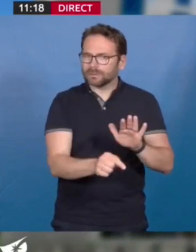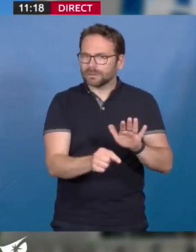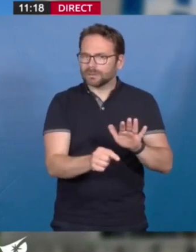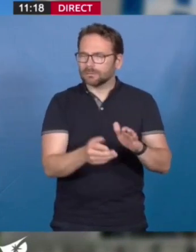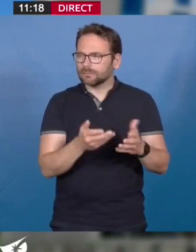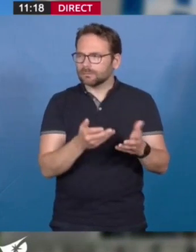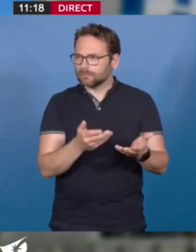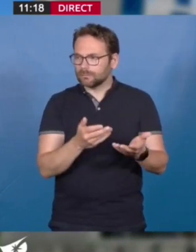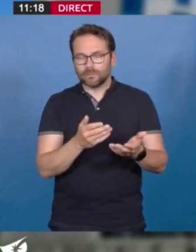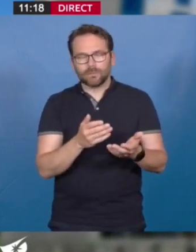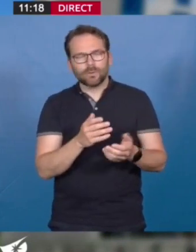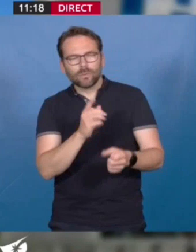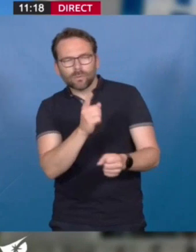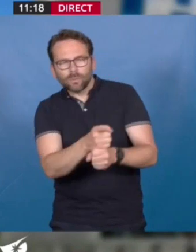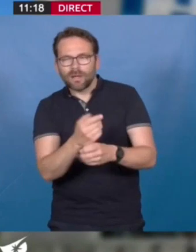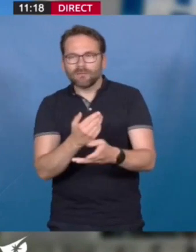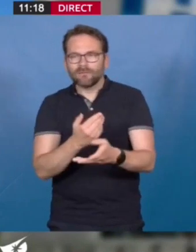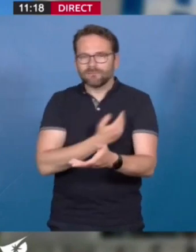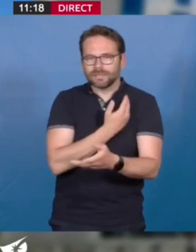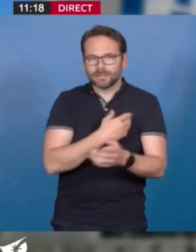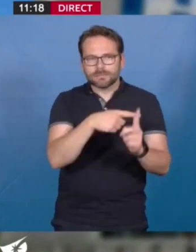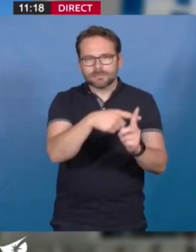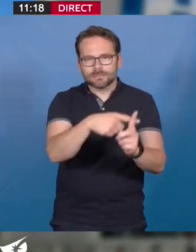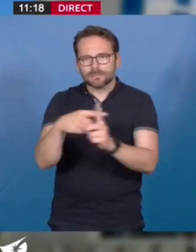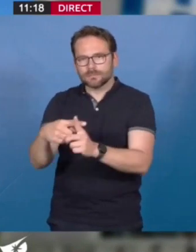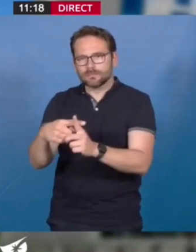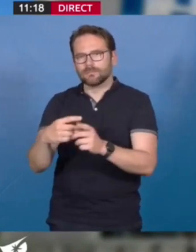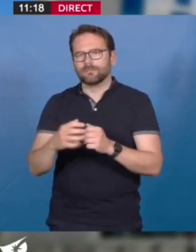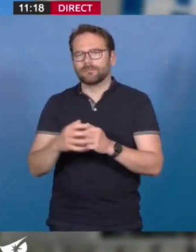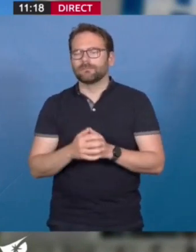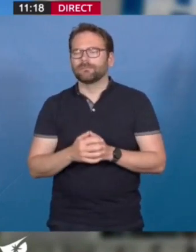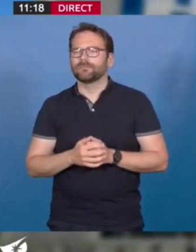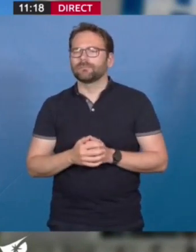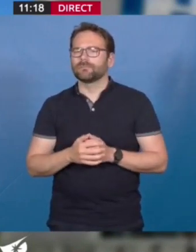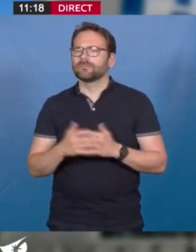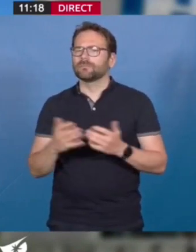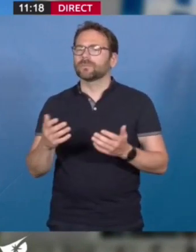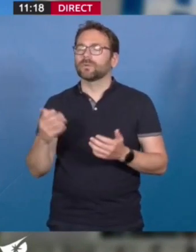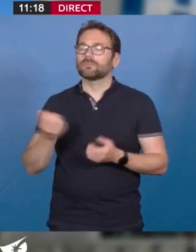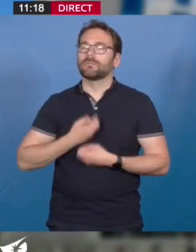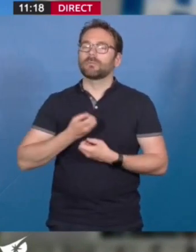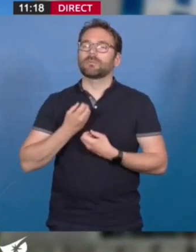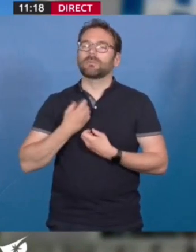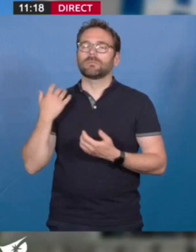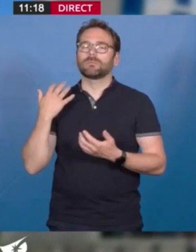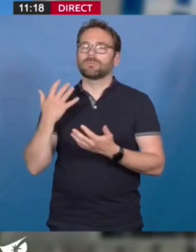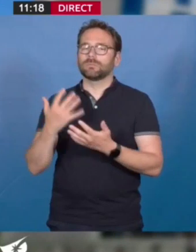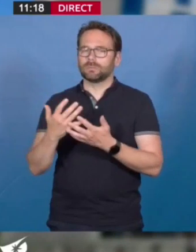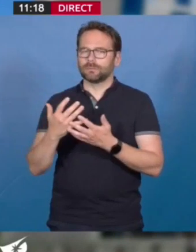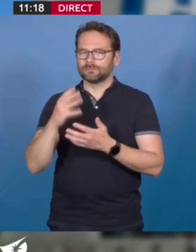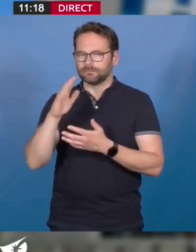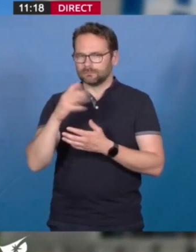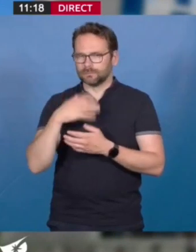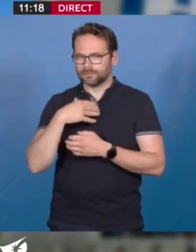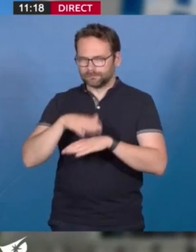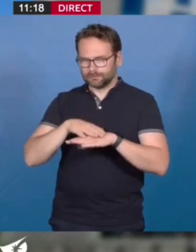des coupables et des victimes. Dans tout ce qui a été cité, je veux attirer l'attention du